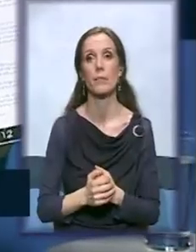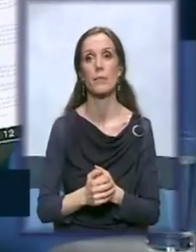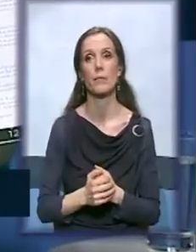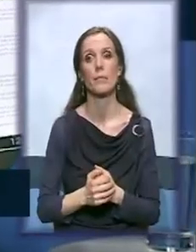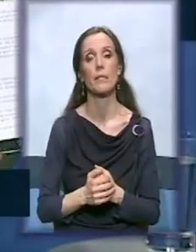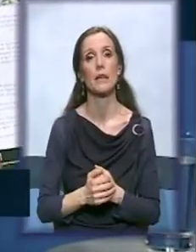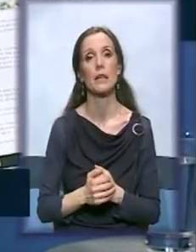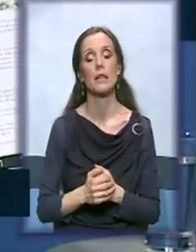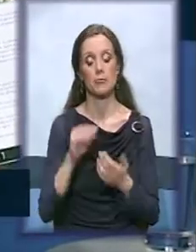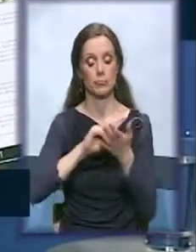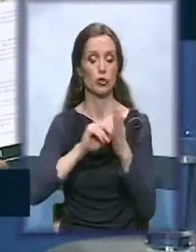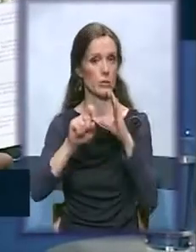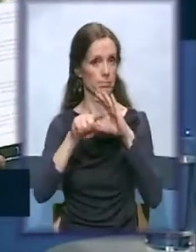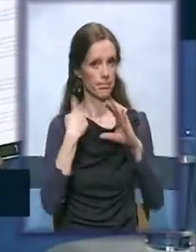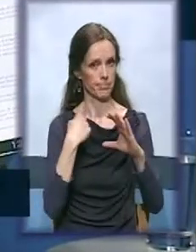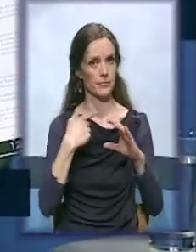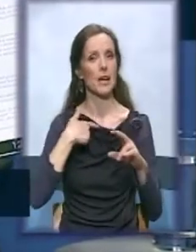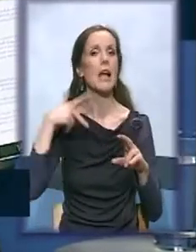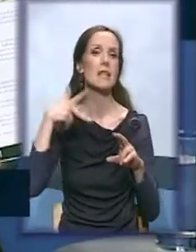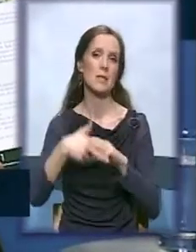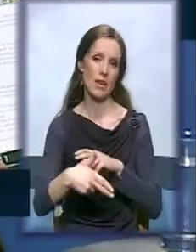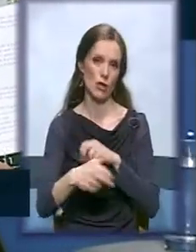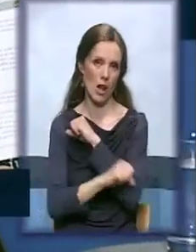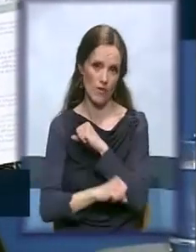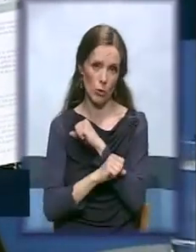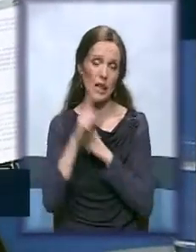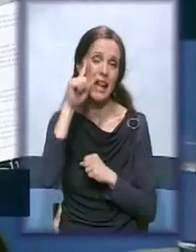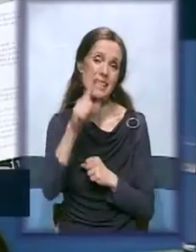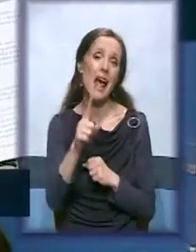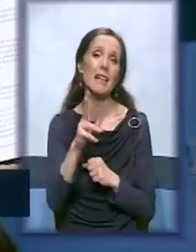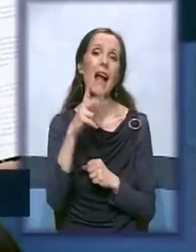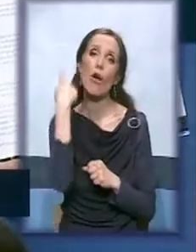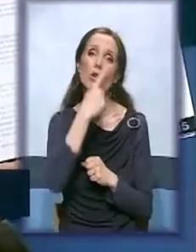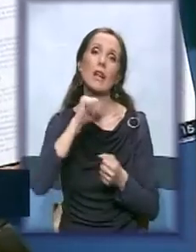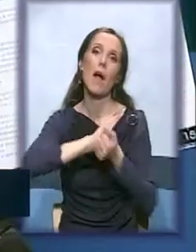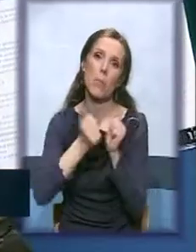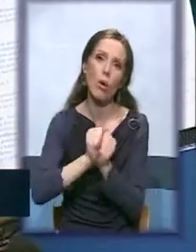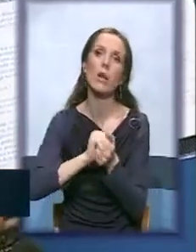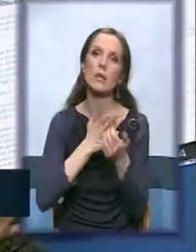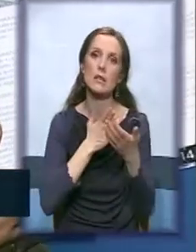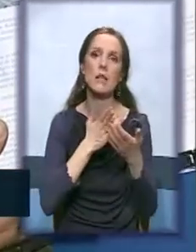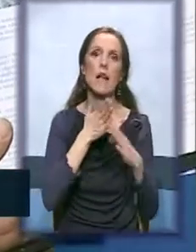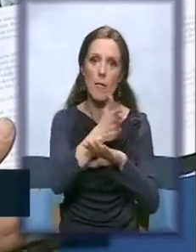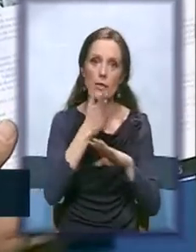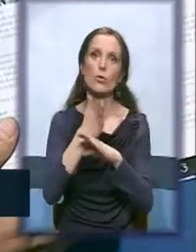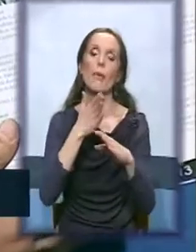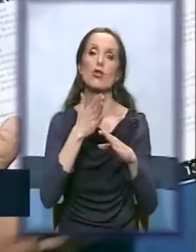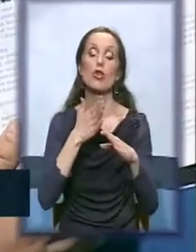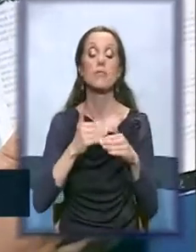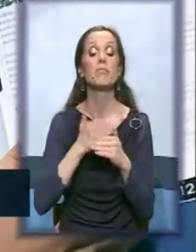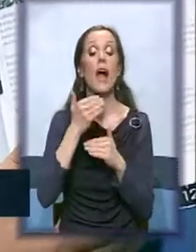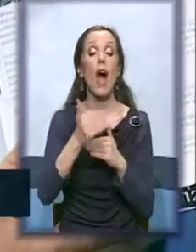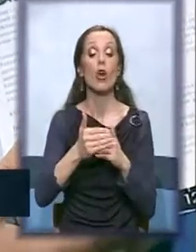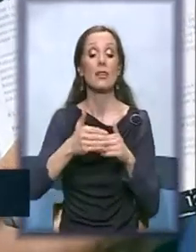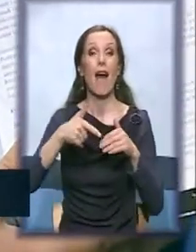Završila sam fakultet. Znate već kako je boriti se za pristupačnost. A onda na birou, a zapravo